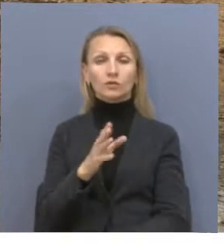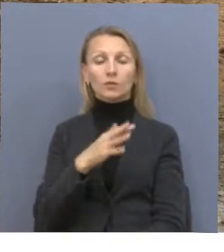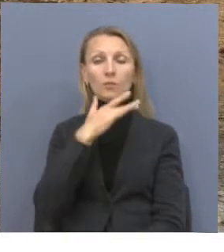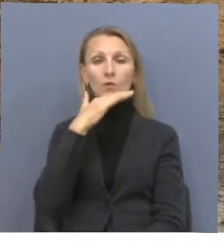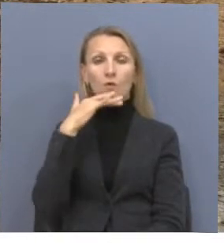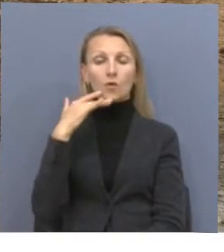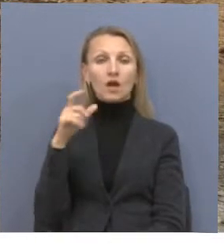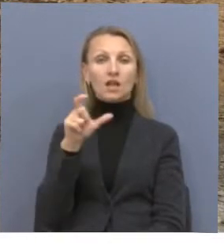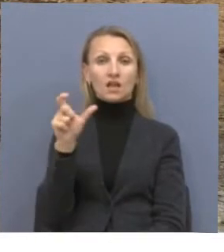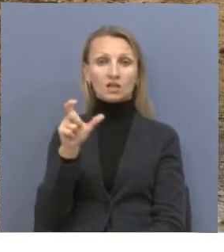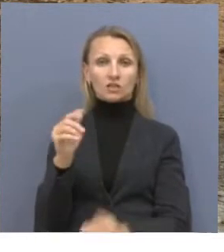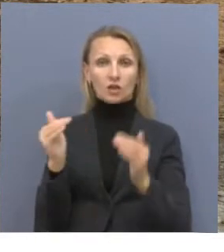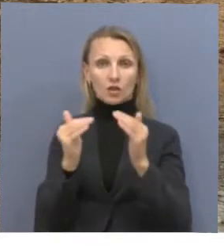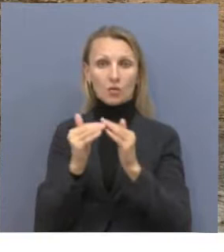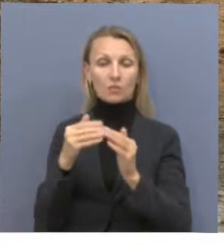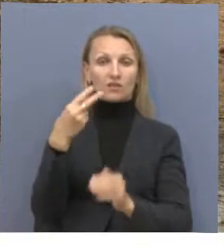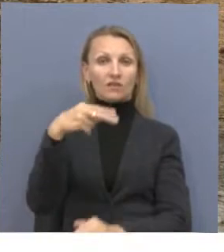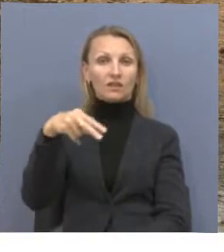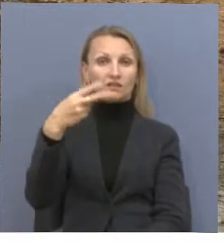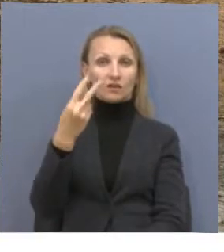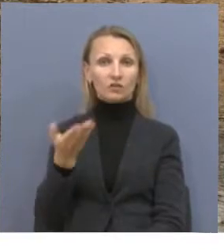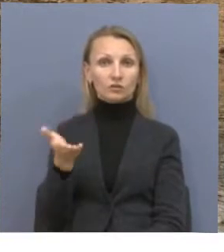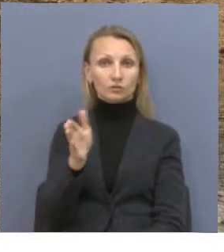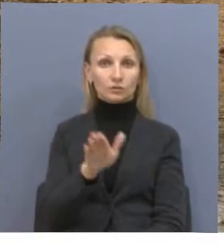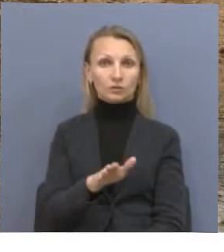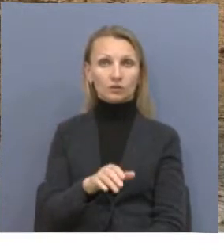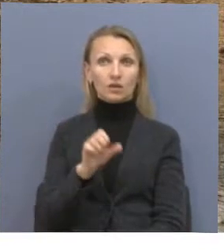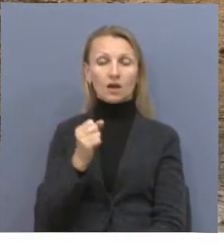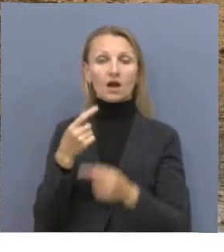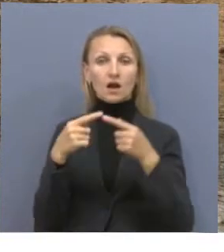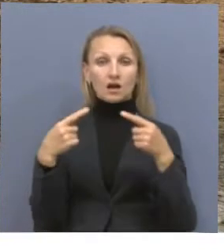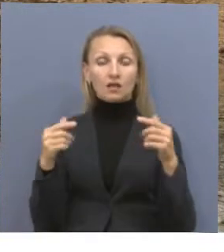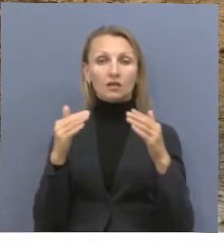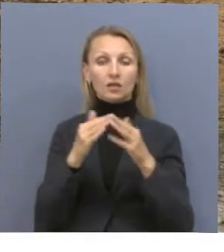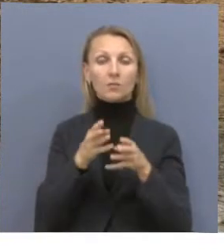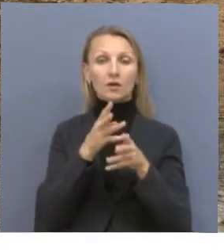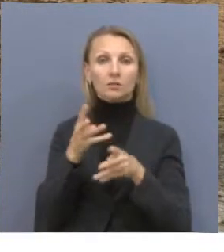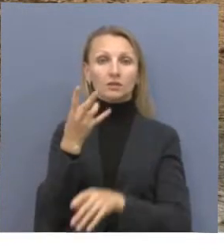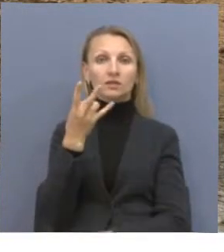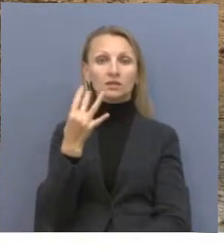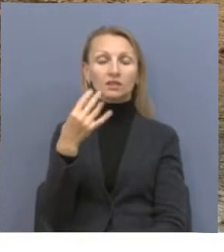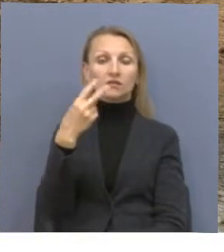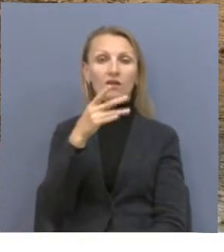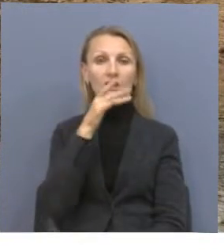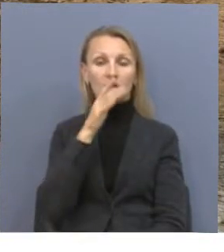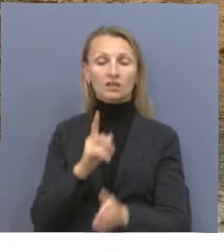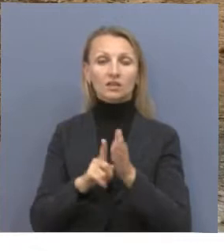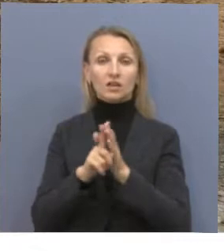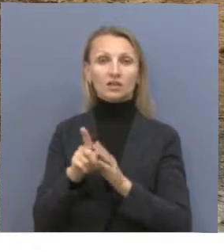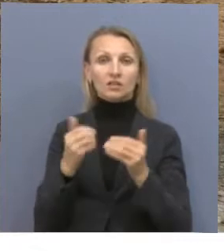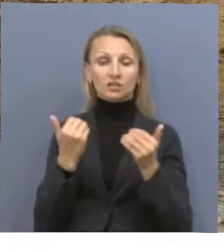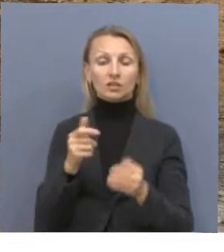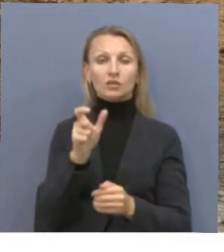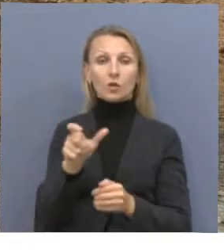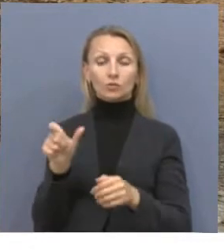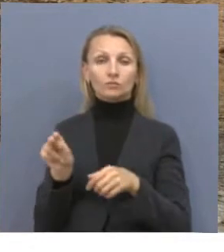многоэтажных дома. Из них некоторые дома не топились более 20 лет. Люди сейчас делают реконструкцию в своих